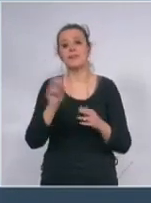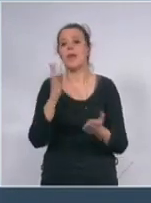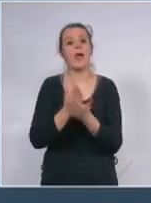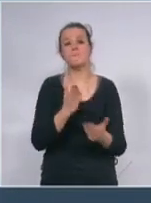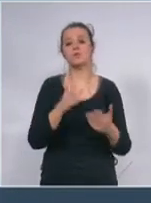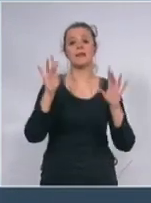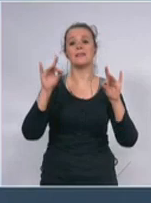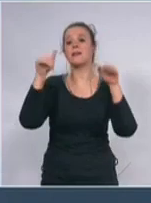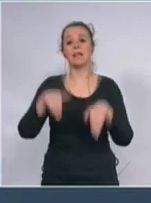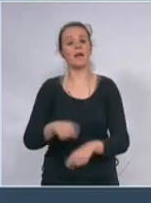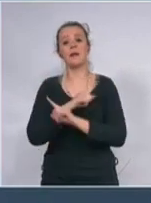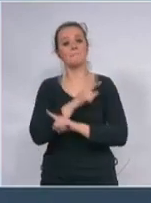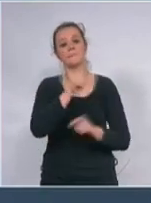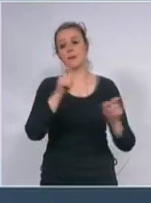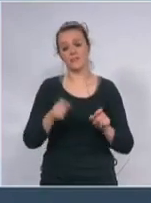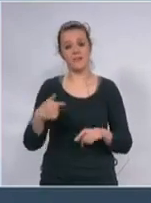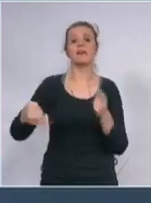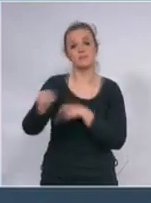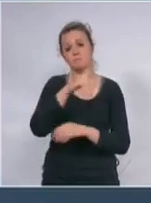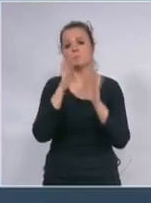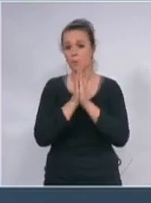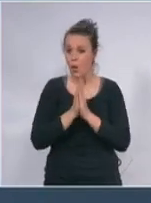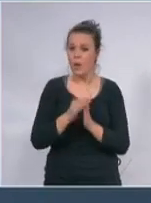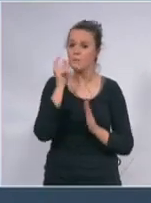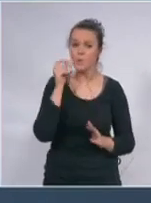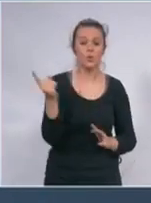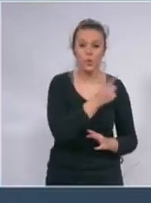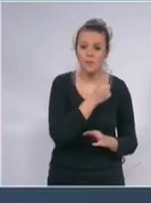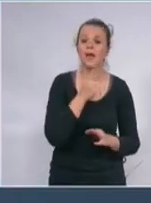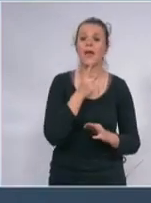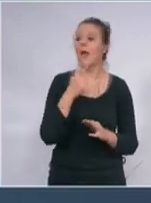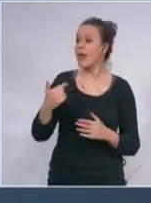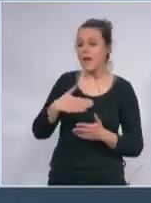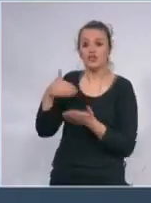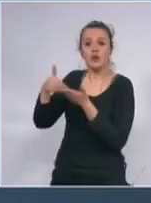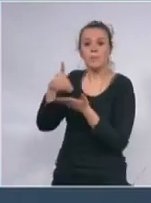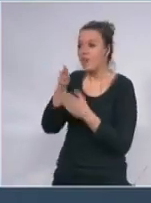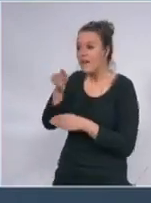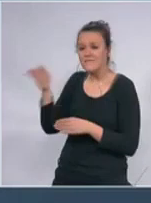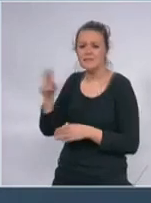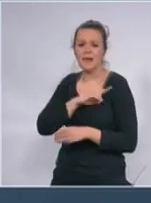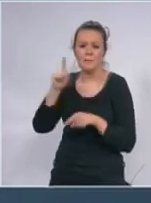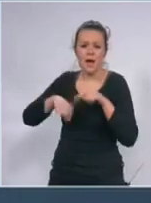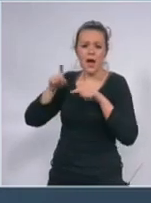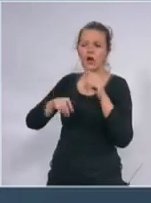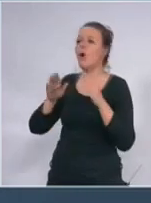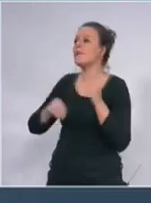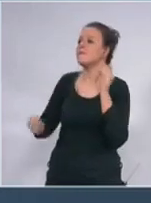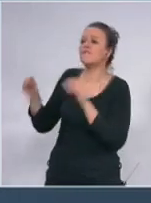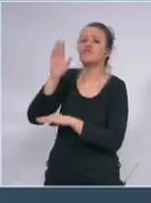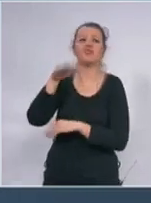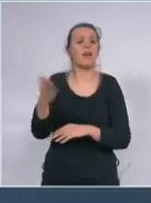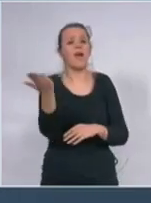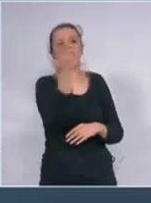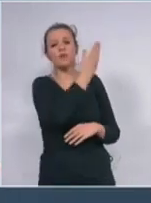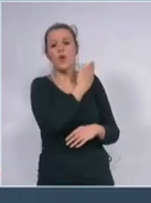disciplinovan molim ljude u našim prodavnicama je više robe nego u svim zemljama zapadne Evrope u